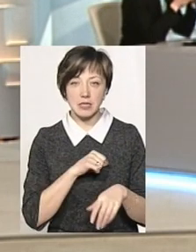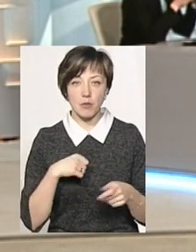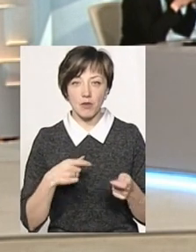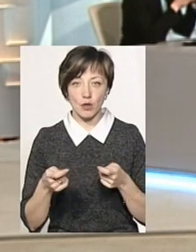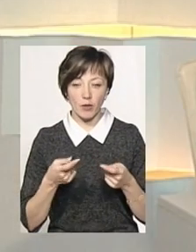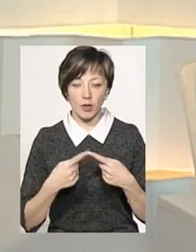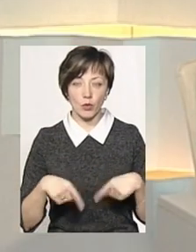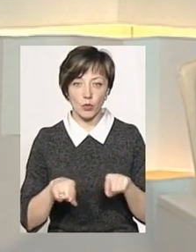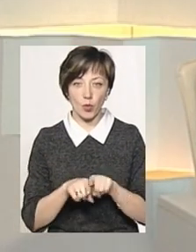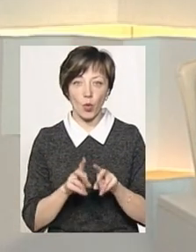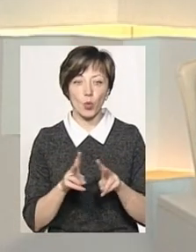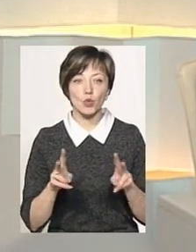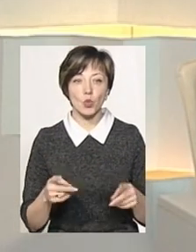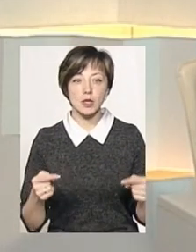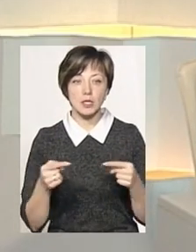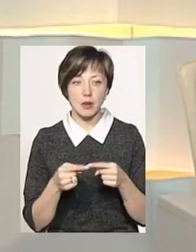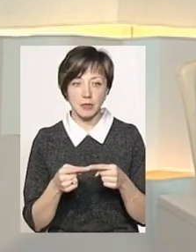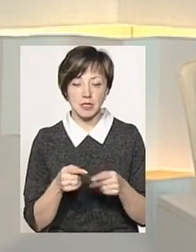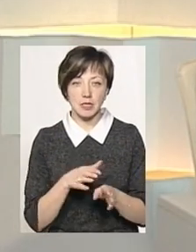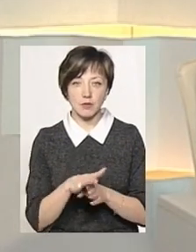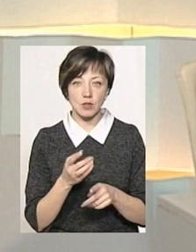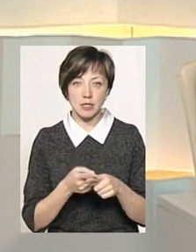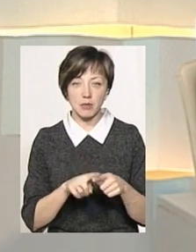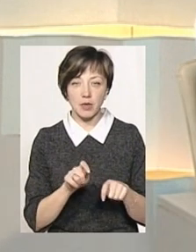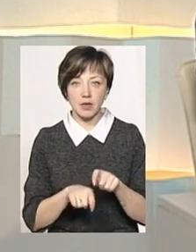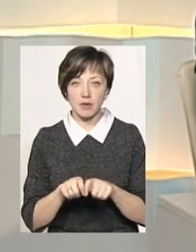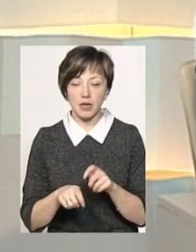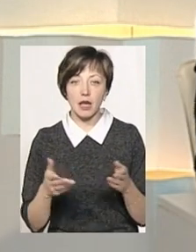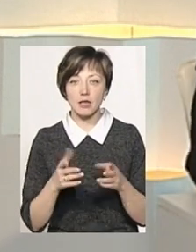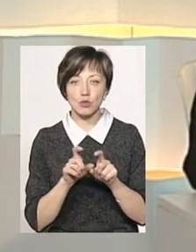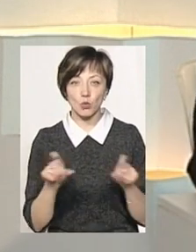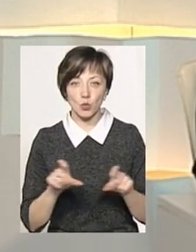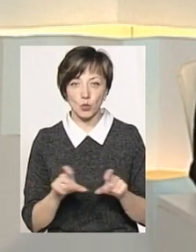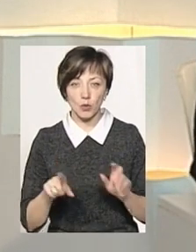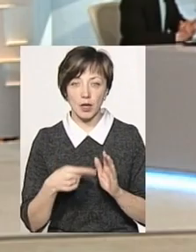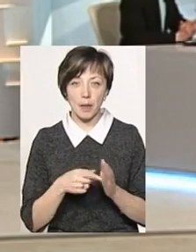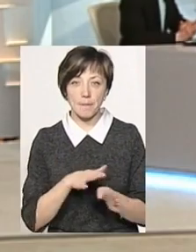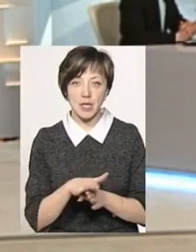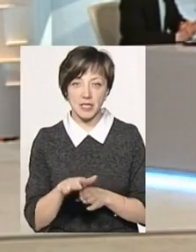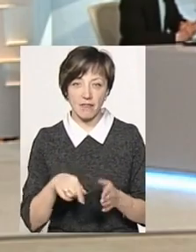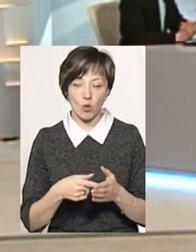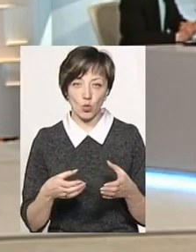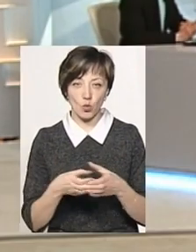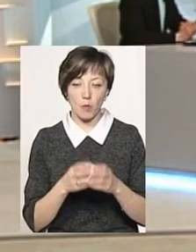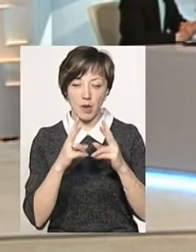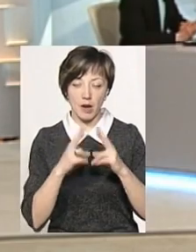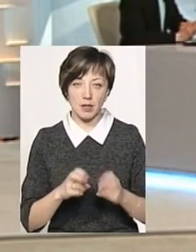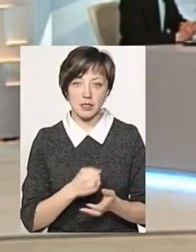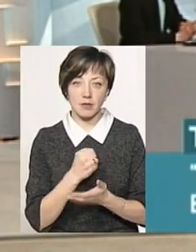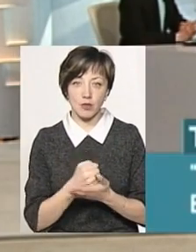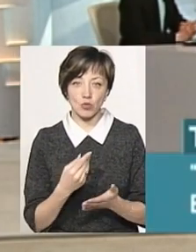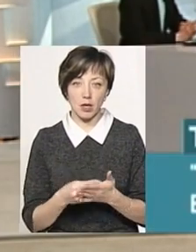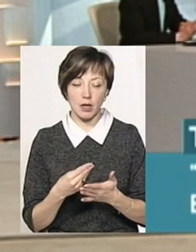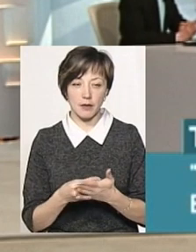а органи місцевого самоврядування, хто саме здійснює ці перевірки? Які саме структури? Мість виконком. Переглядає і